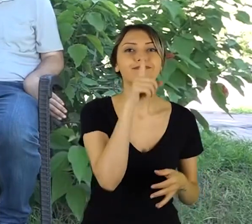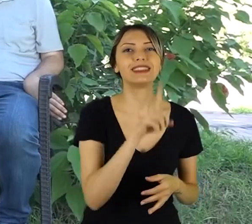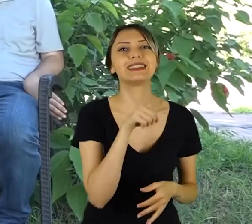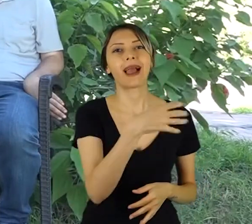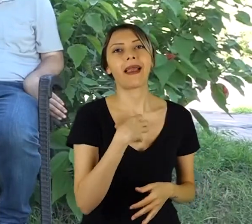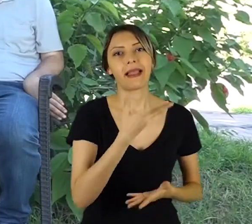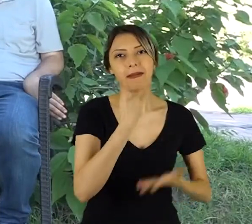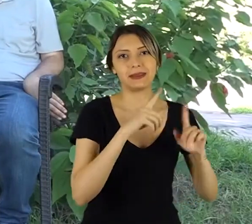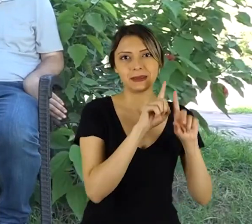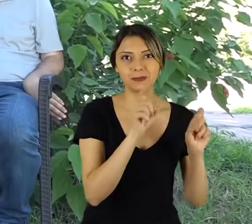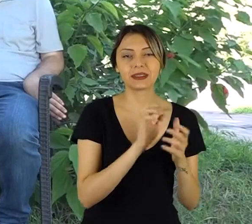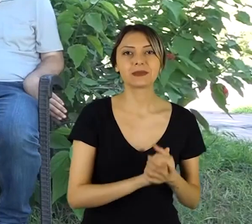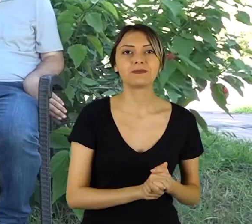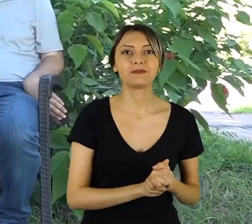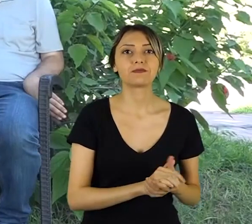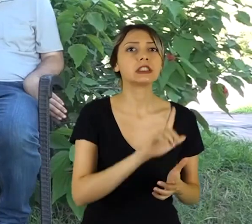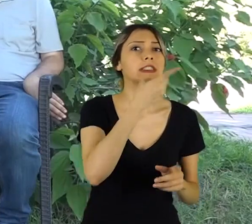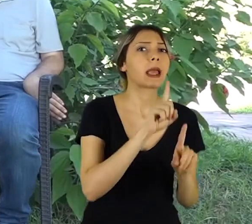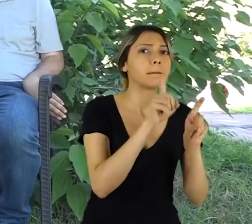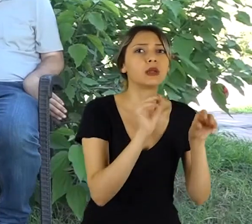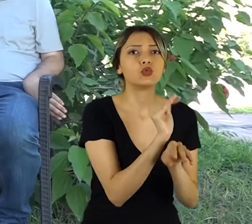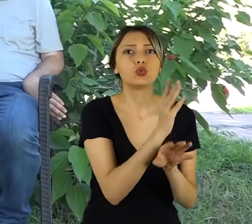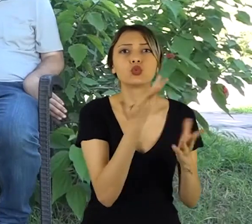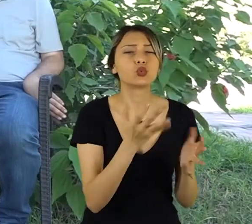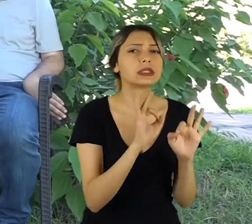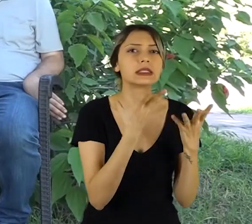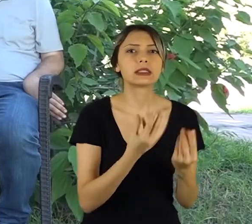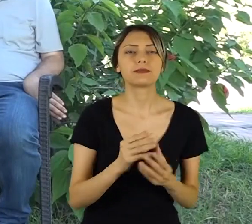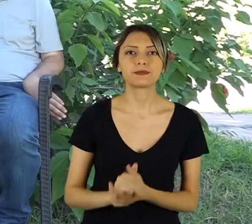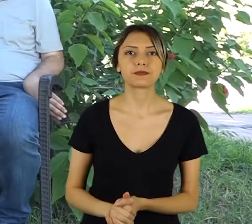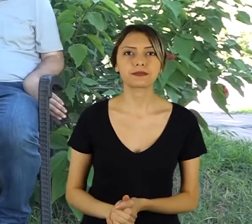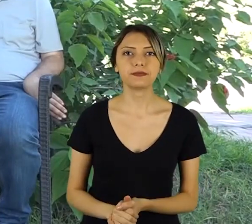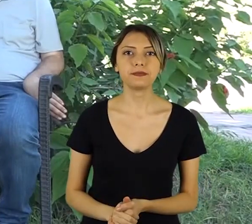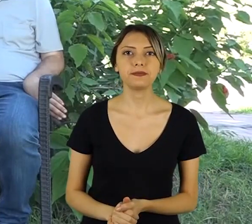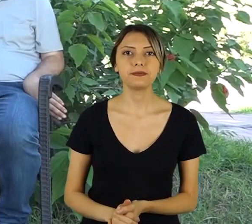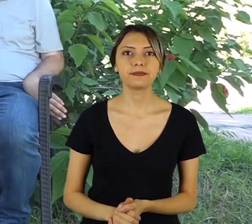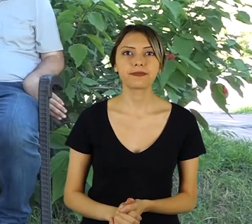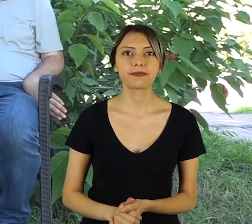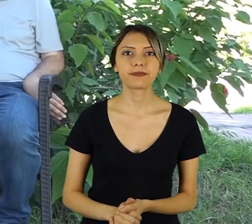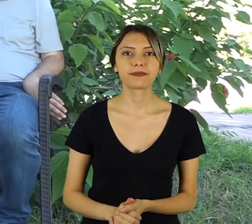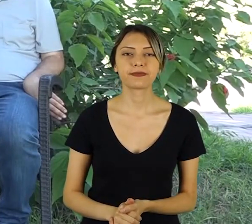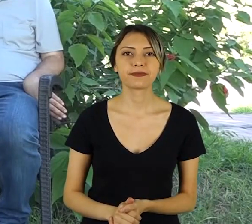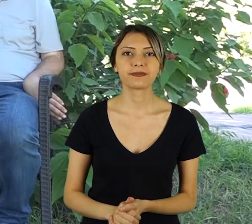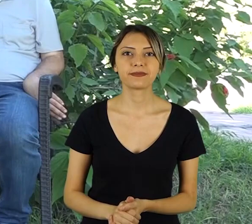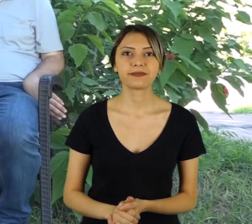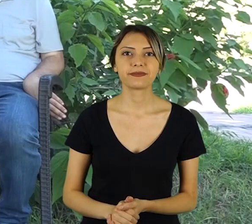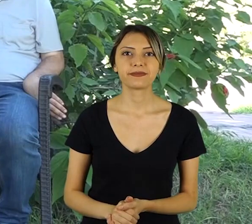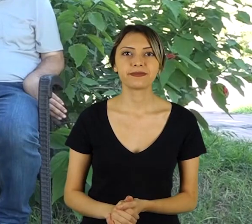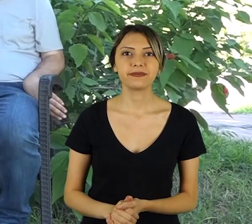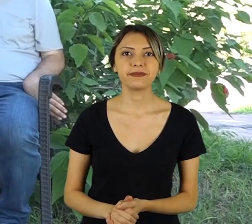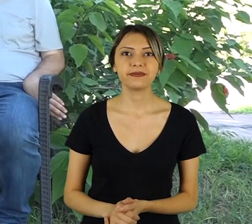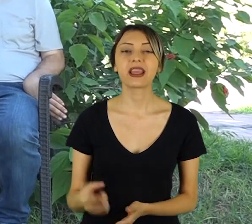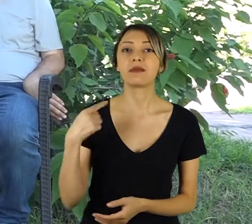Kendinizi tanıtarak başlayın. Yalnız mı yaşıyorsunuz? Ben, sözünüzü kestim galiba.